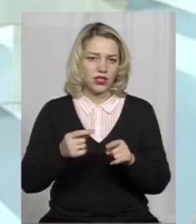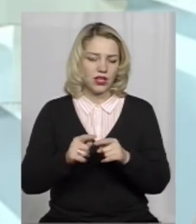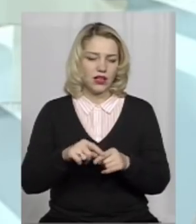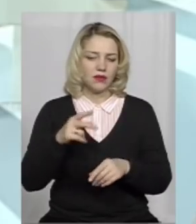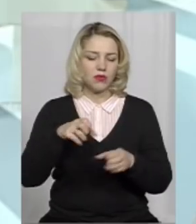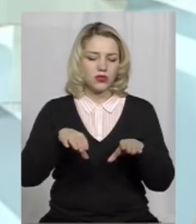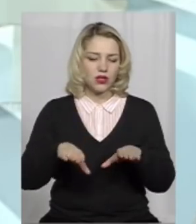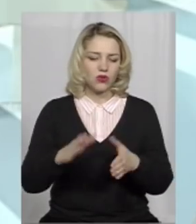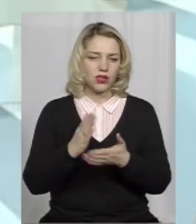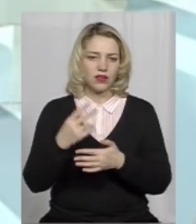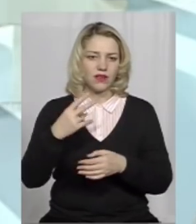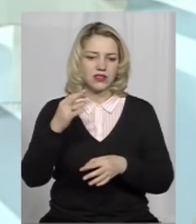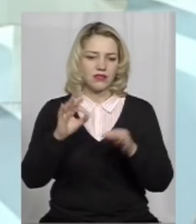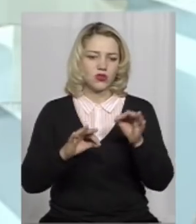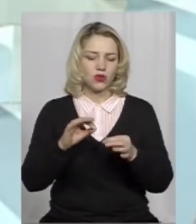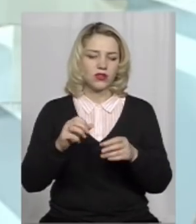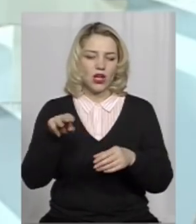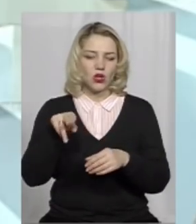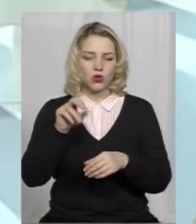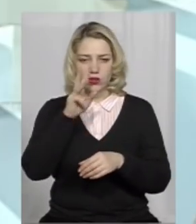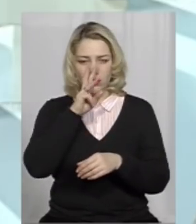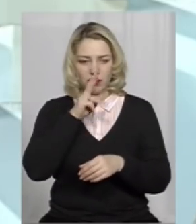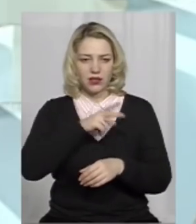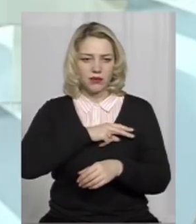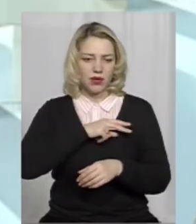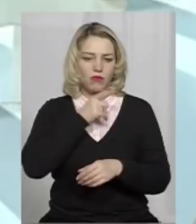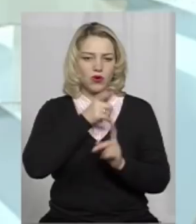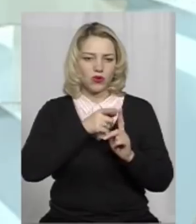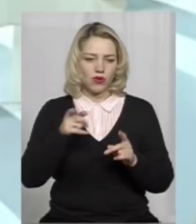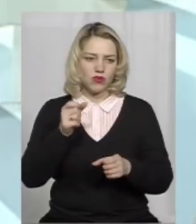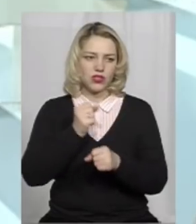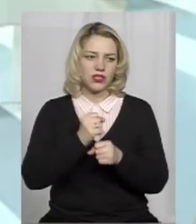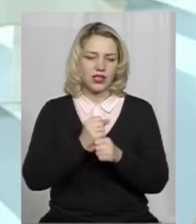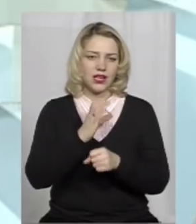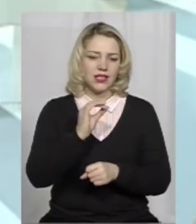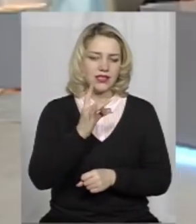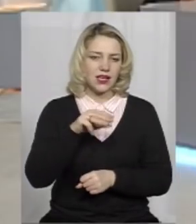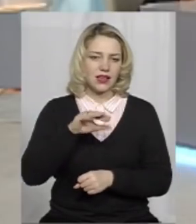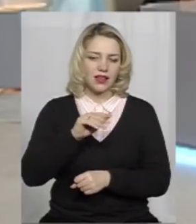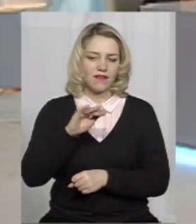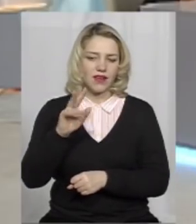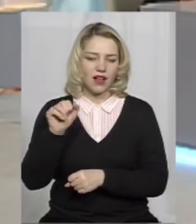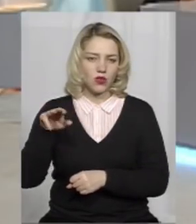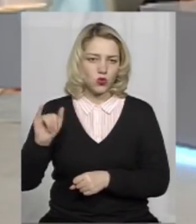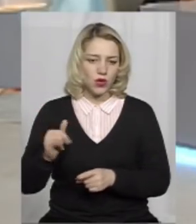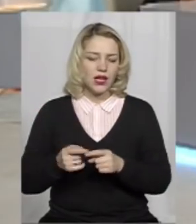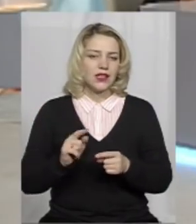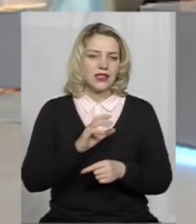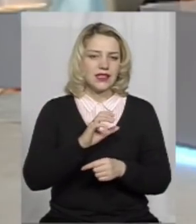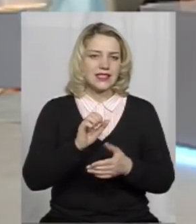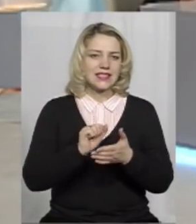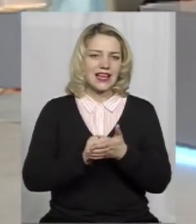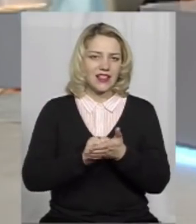% до заробітної плати винагорода впродовж дії сертифікату. Сертифікат, який отримують вчителі після